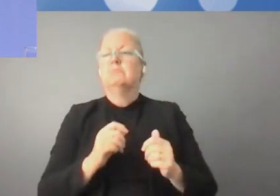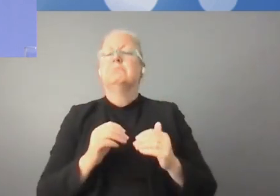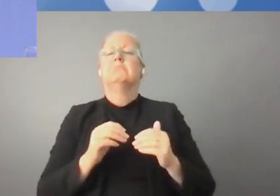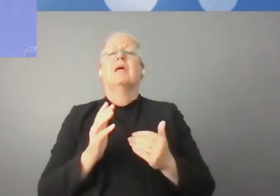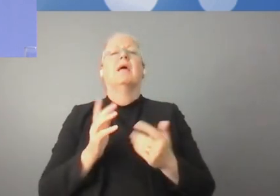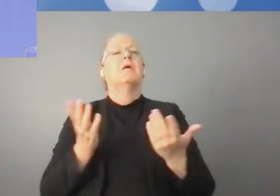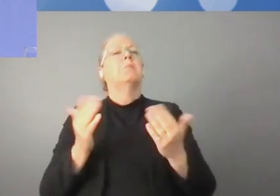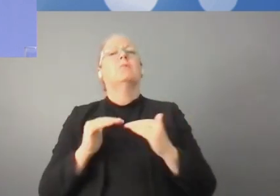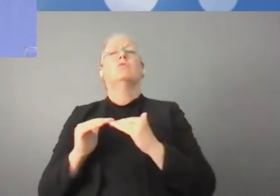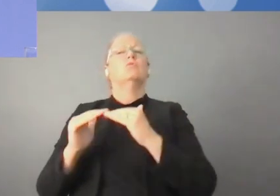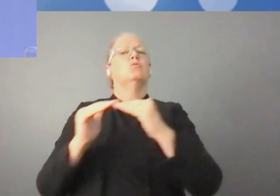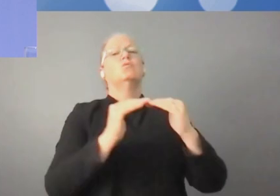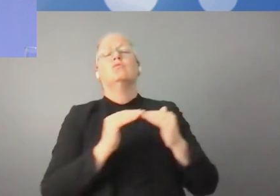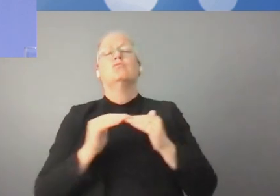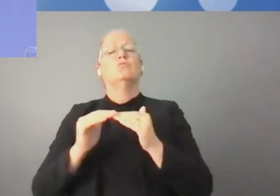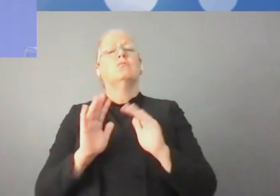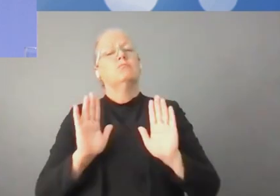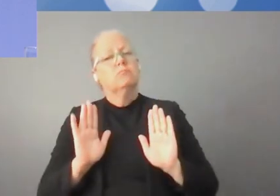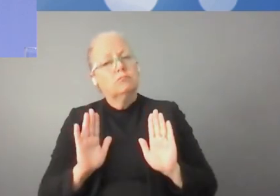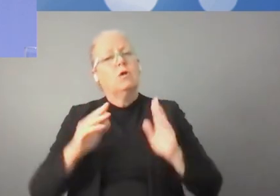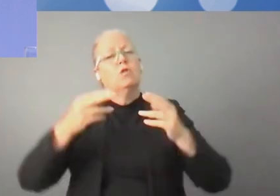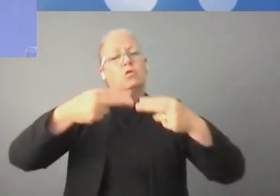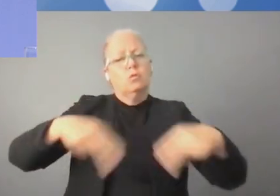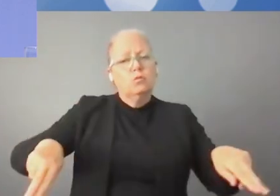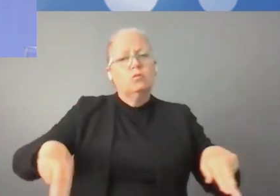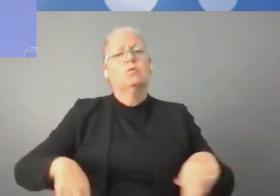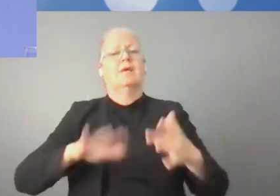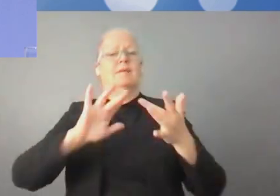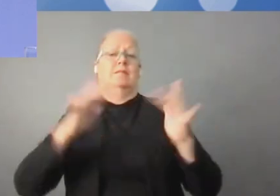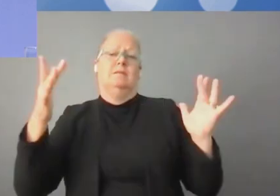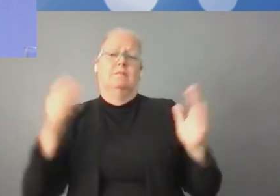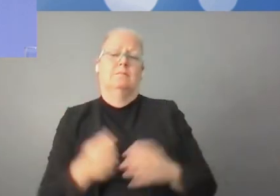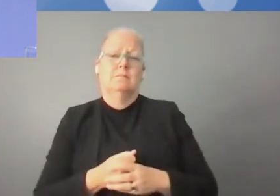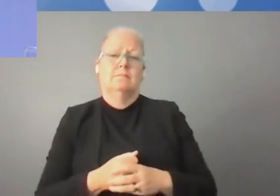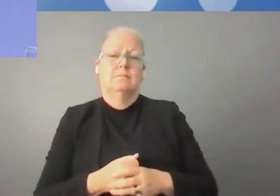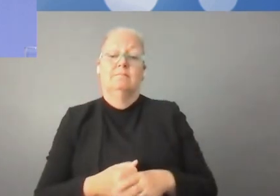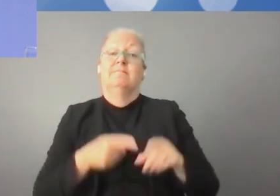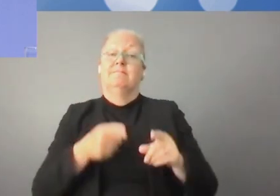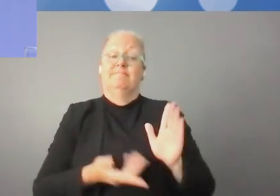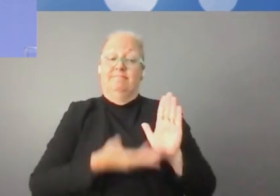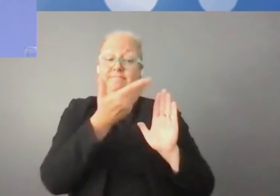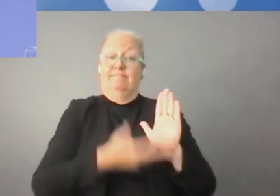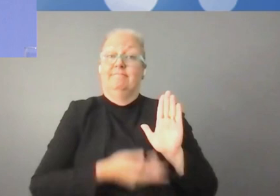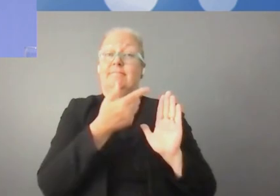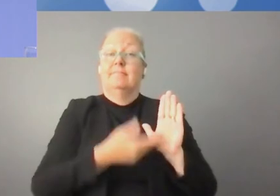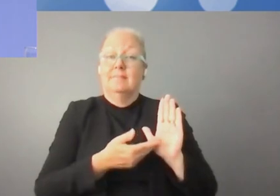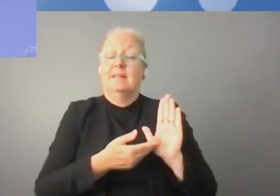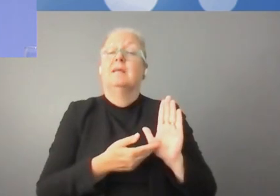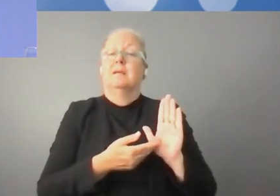de droit. Les régulations multi-acteurs, multi-parties prenantes, multilatérales et surtout